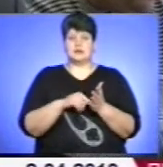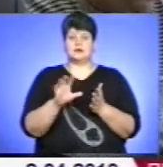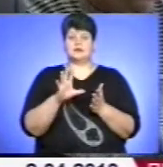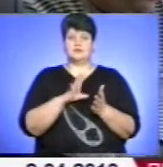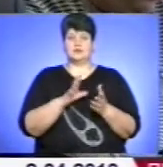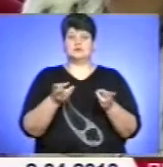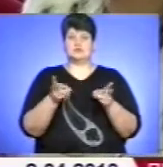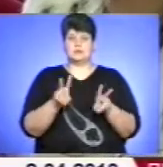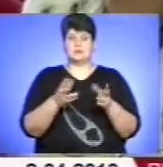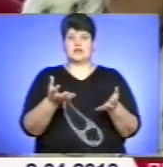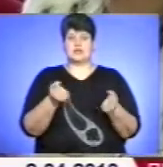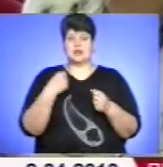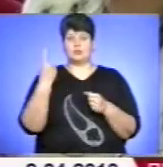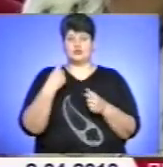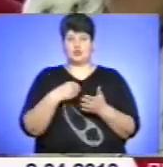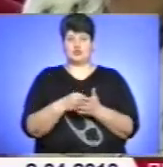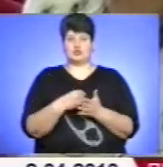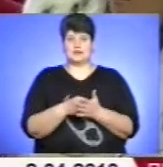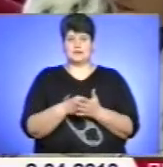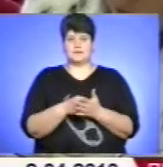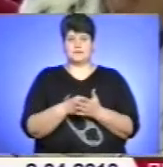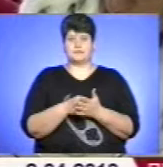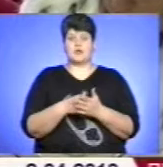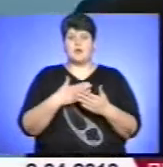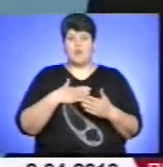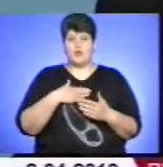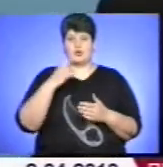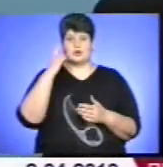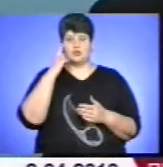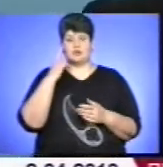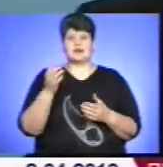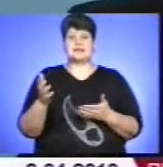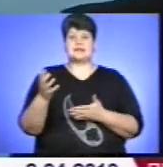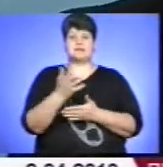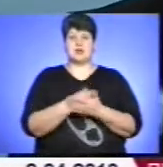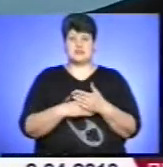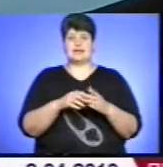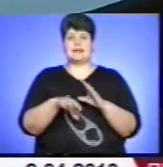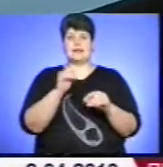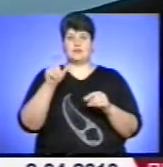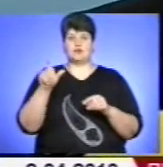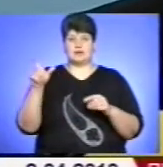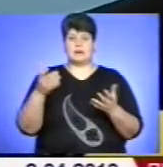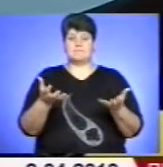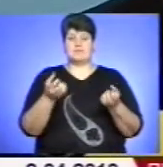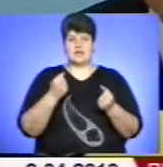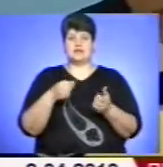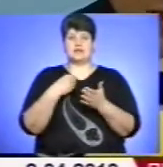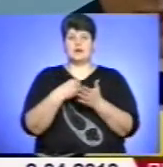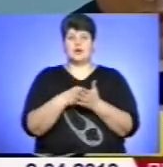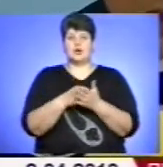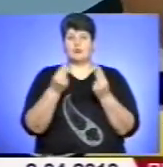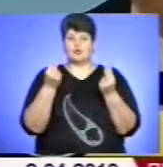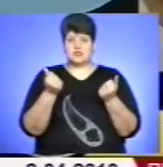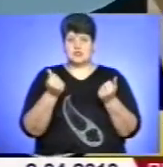залишається прийняття обласного бюджету. Моя прагматична думка – зібратися депутатам, прийняти бюджет, прокуратурути комісію